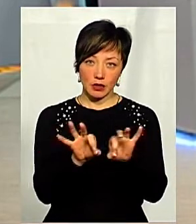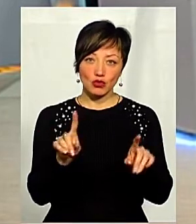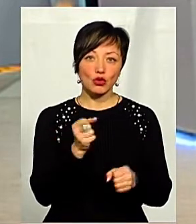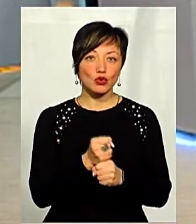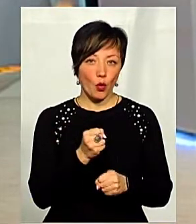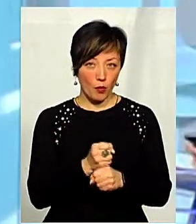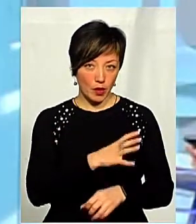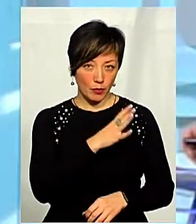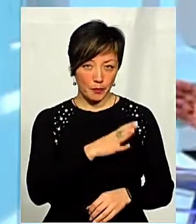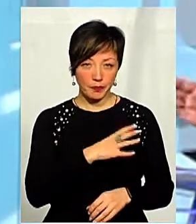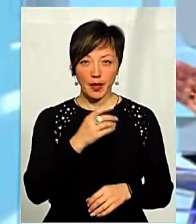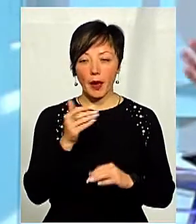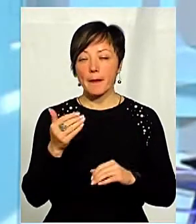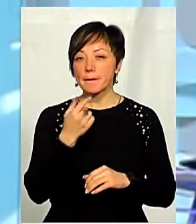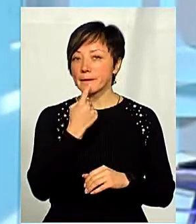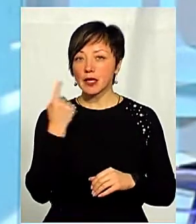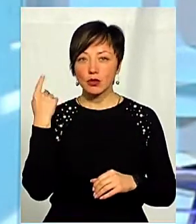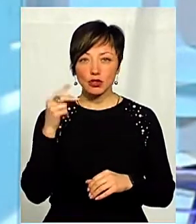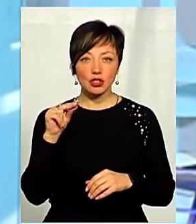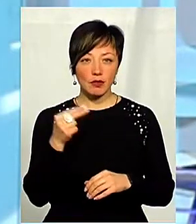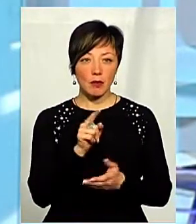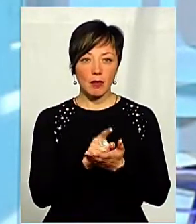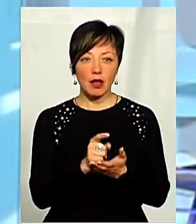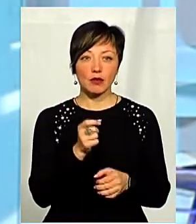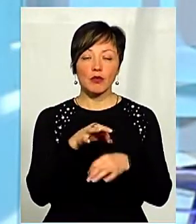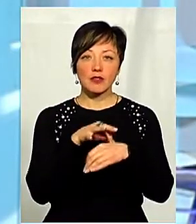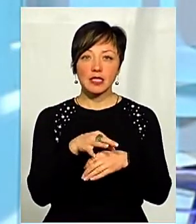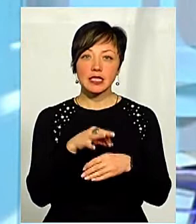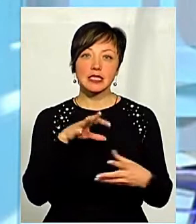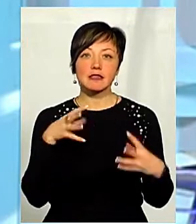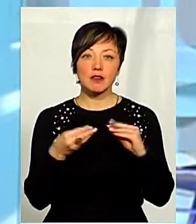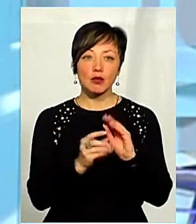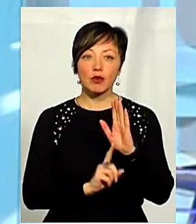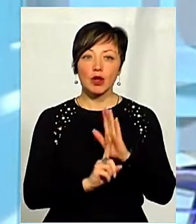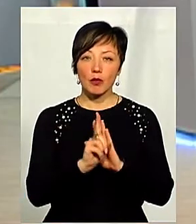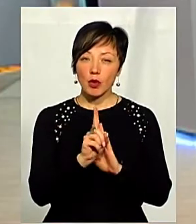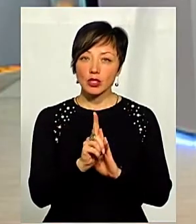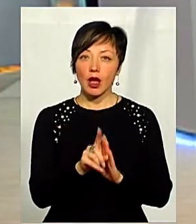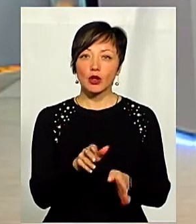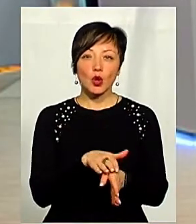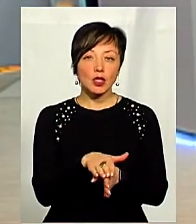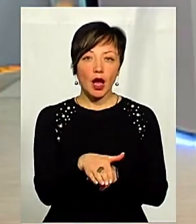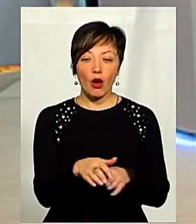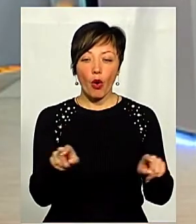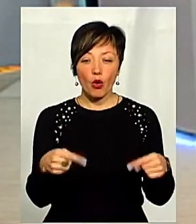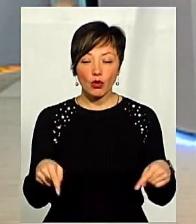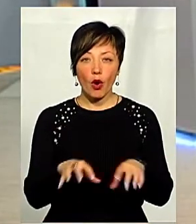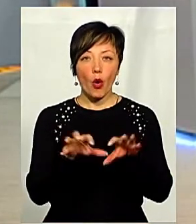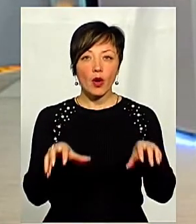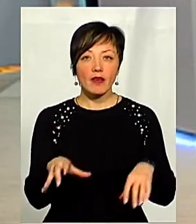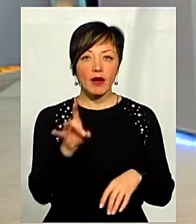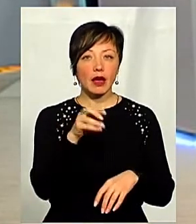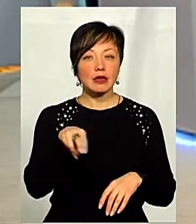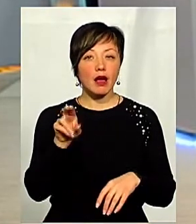розповісти. От минулого четверга, коли ми мали провести з вами звіти, планували почати із тотального оновлення голів РДА, от ви про це